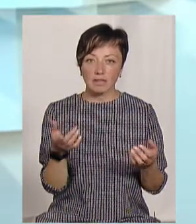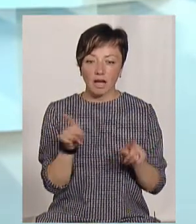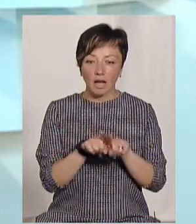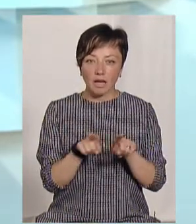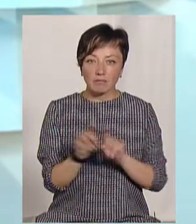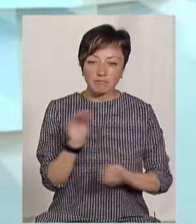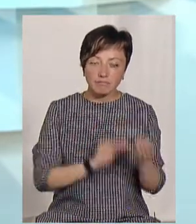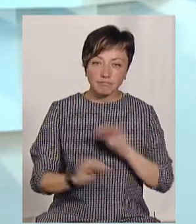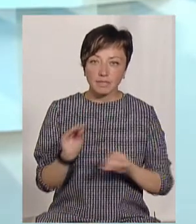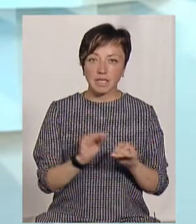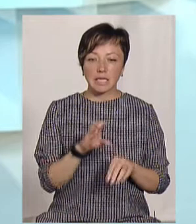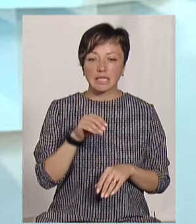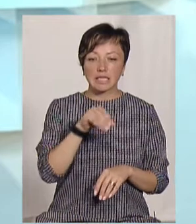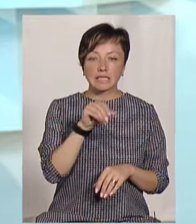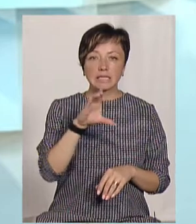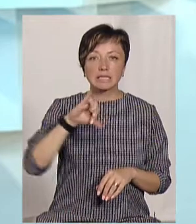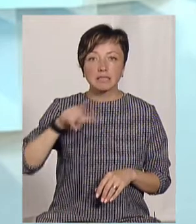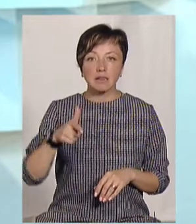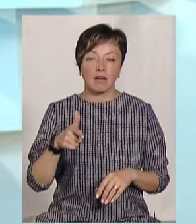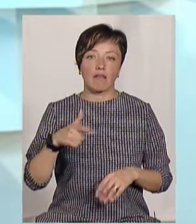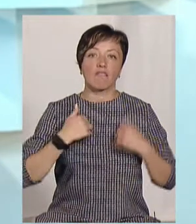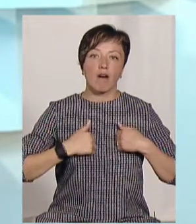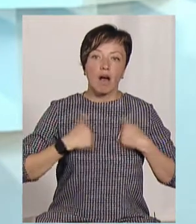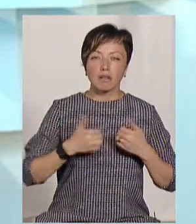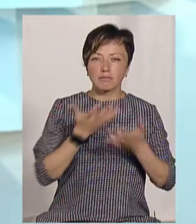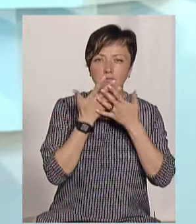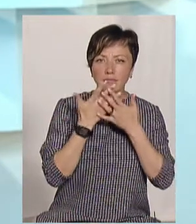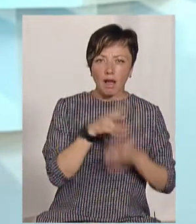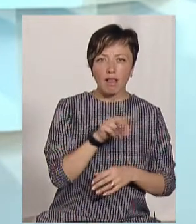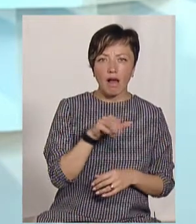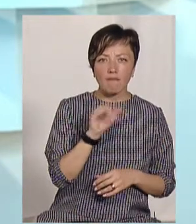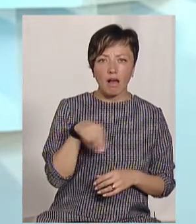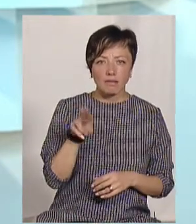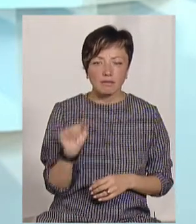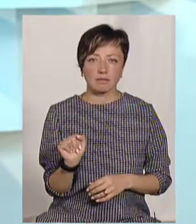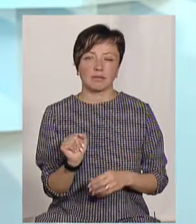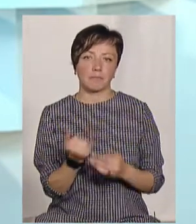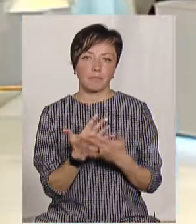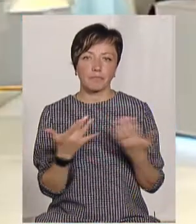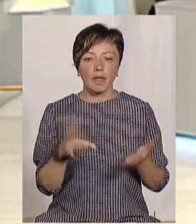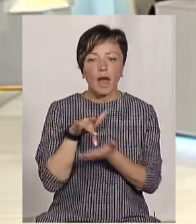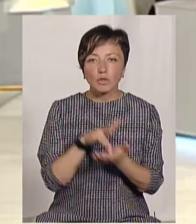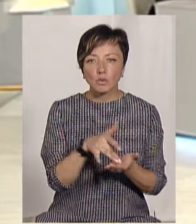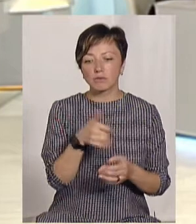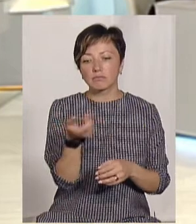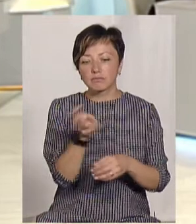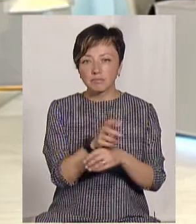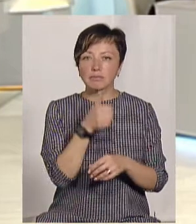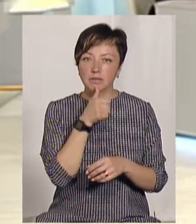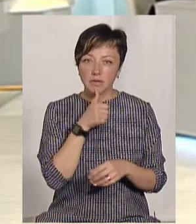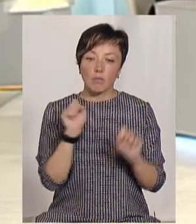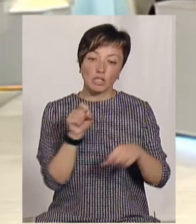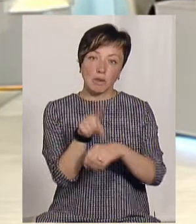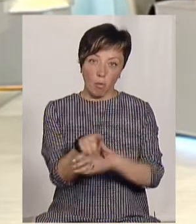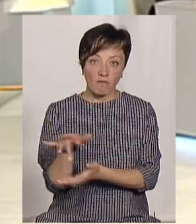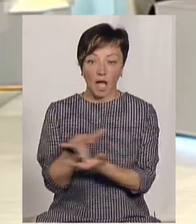Робить сіль для ванни теж з додаванням лаванди і інших квітів. Він проводить екскурсії, дегустації. До нього можна зайти, замовити цю